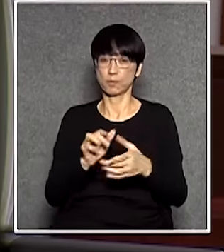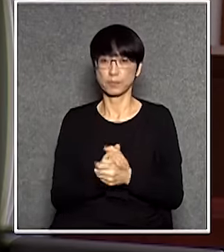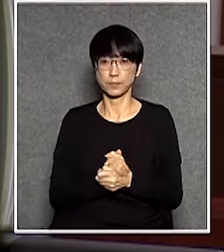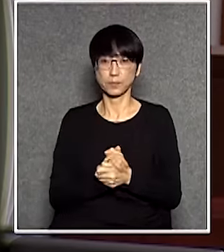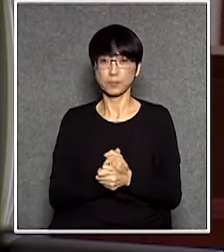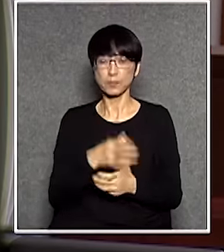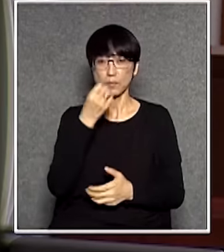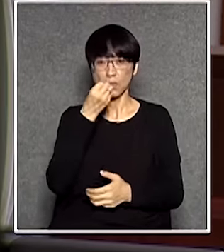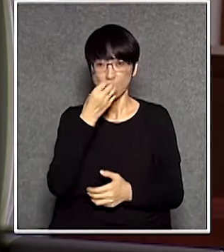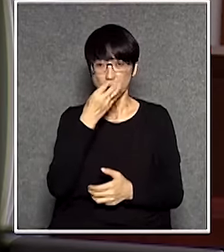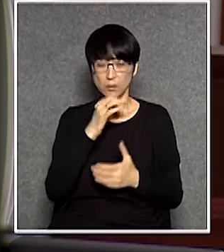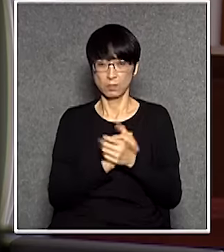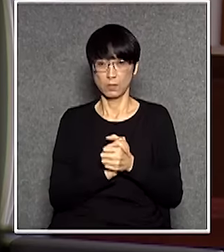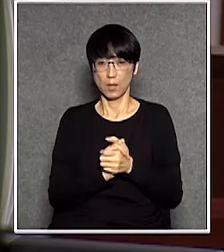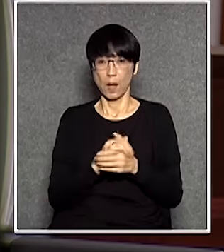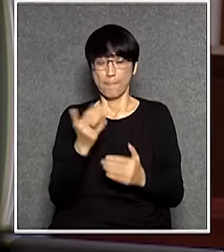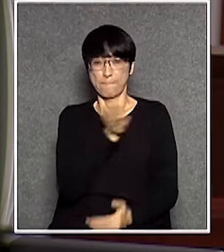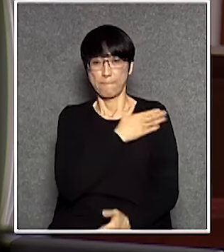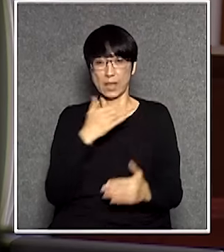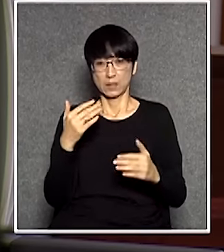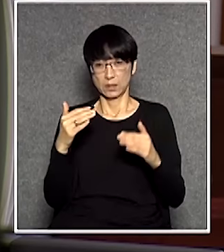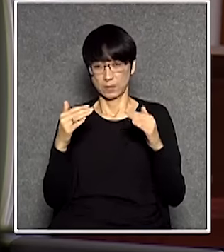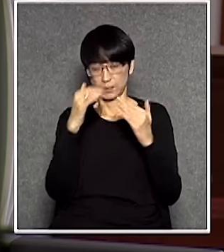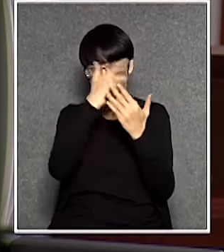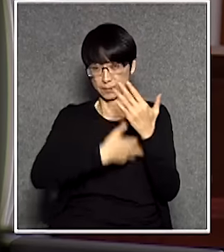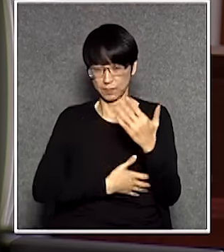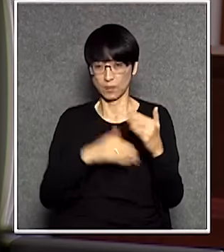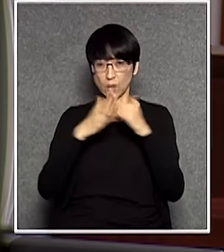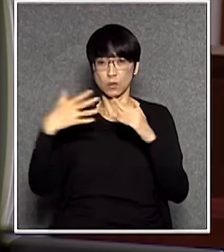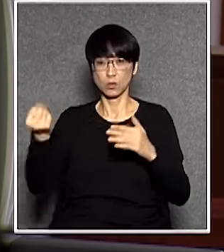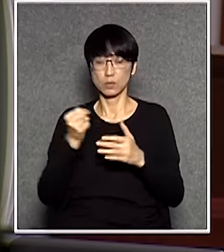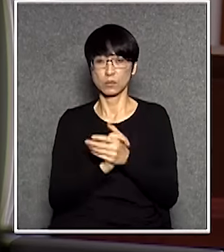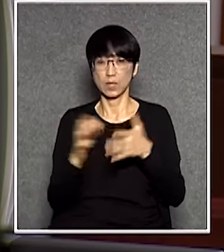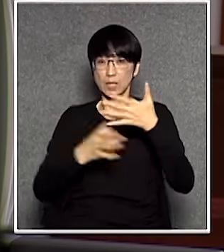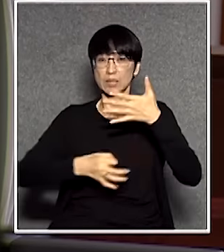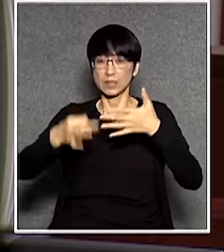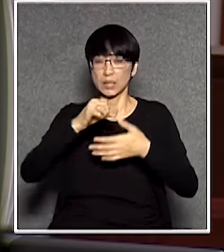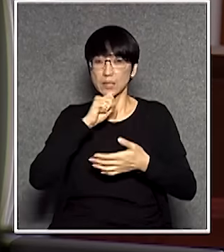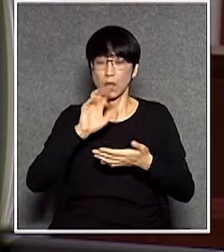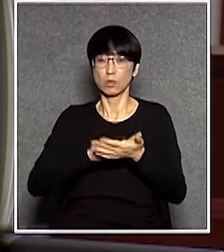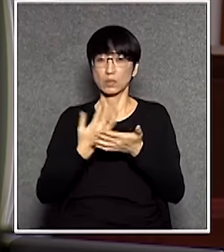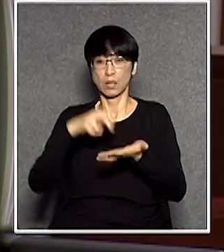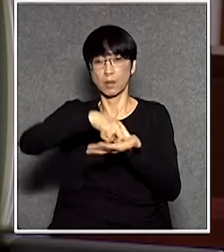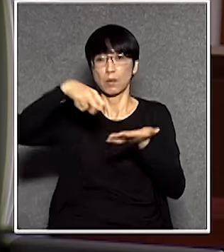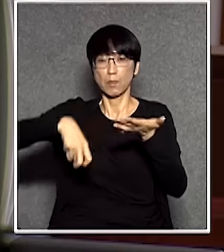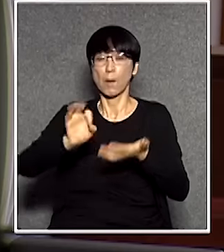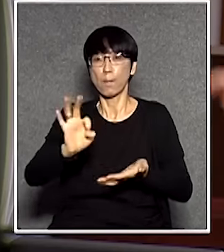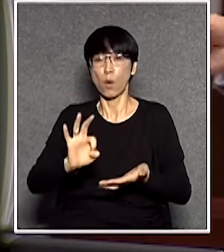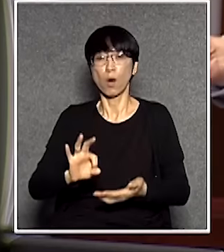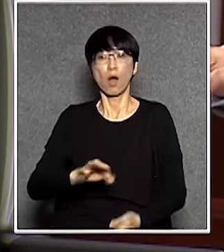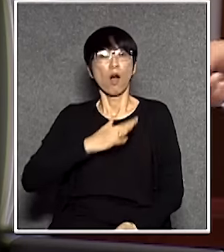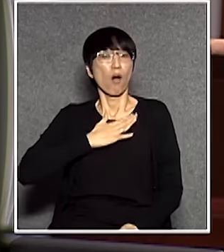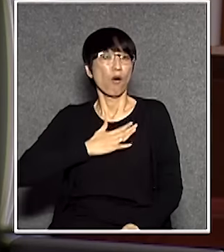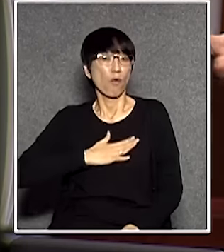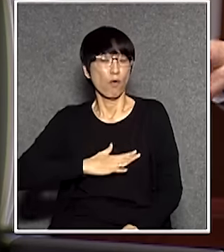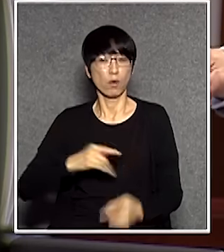香港的所謂的問責局長就只有升官發財沒有問責下台很淡定的那些